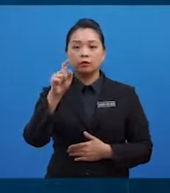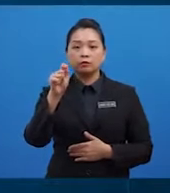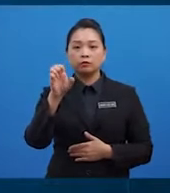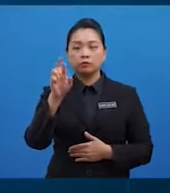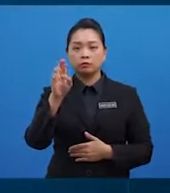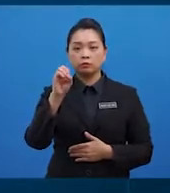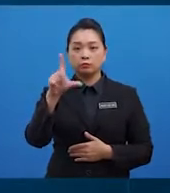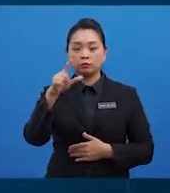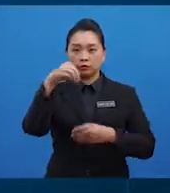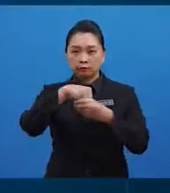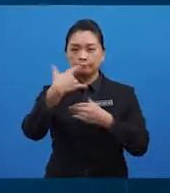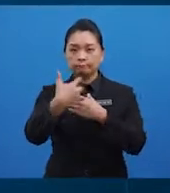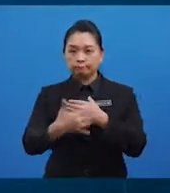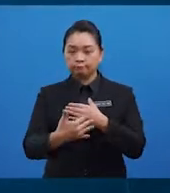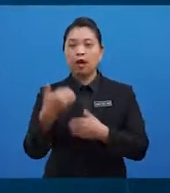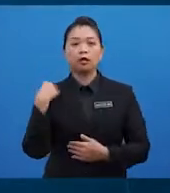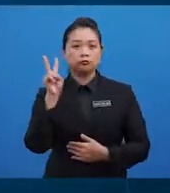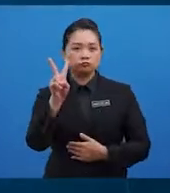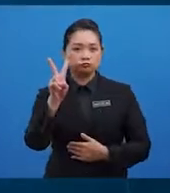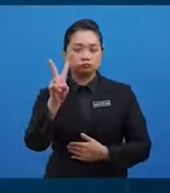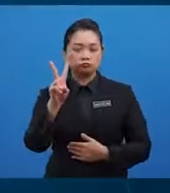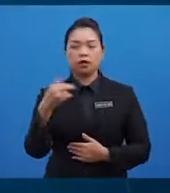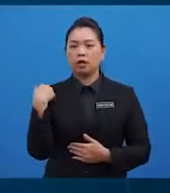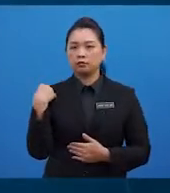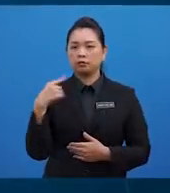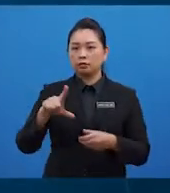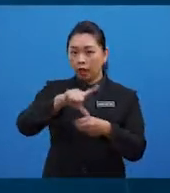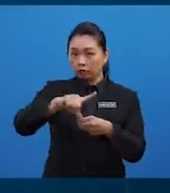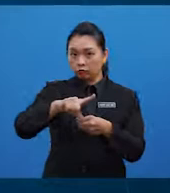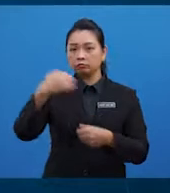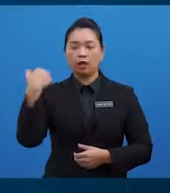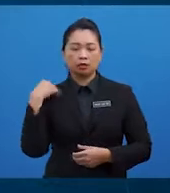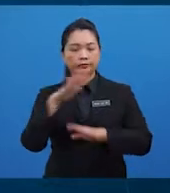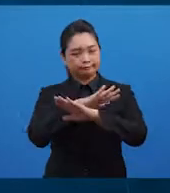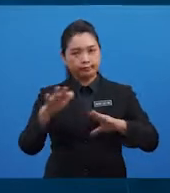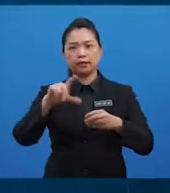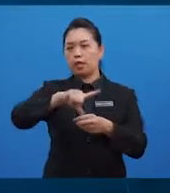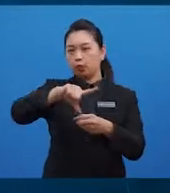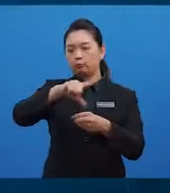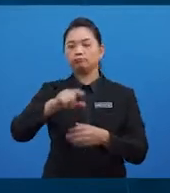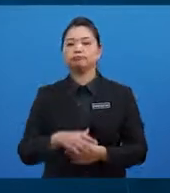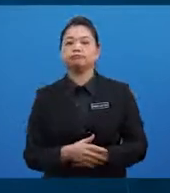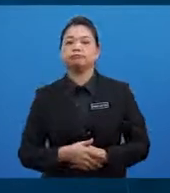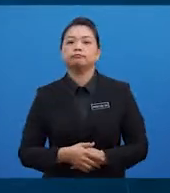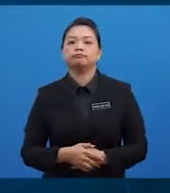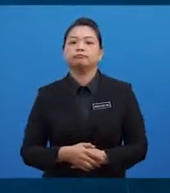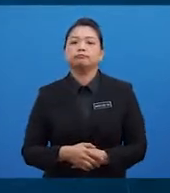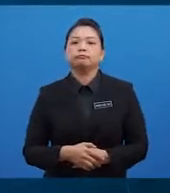Serat bagi kepada dua iaitu serat larut dan serat tidak larut.